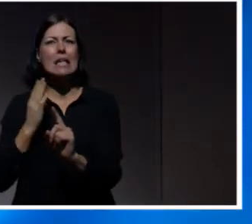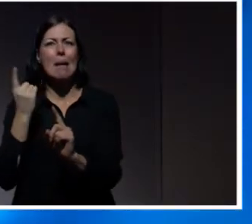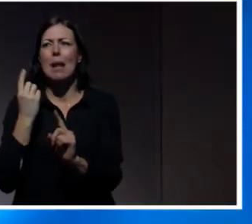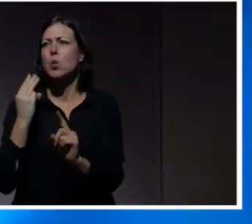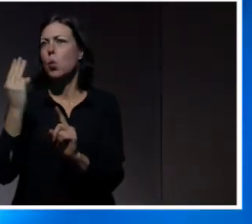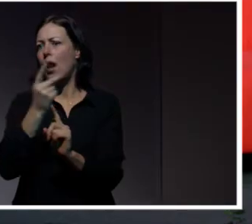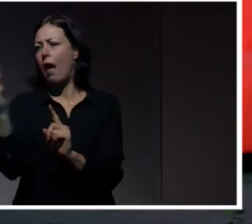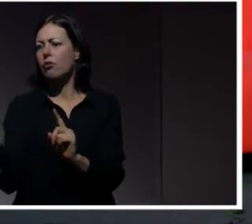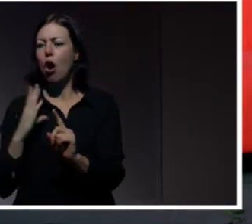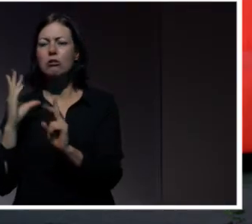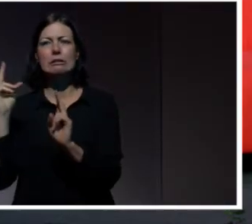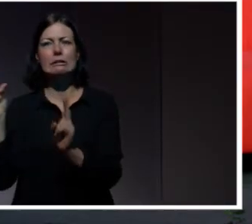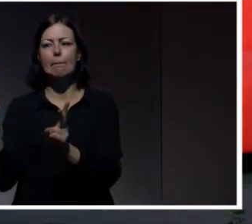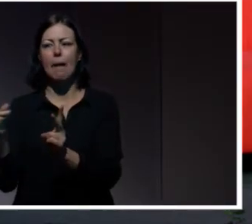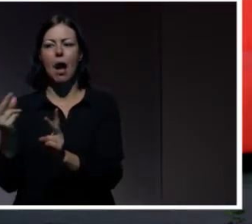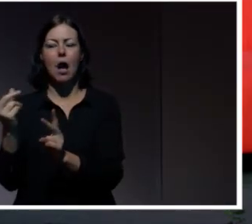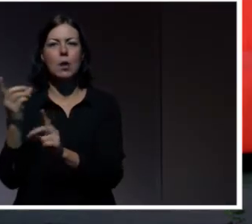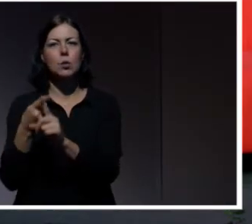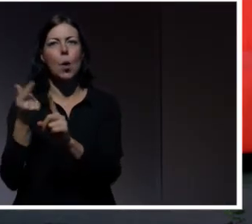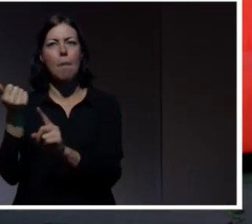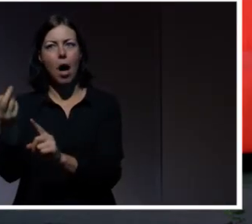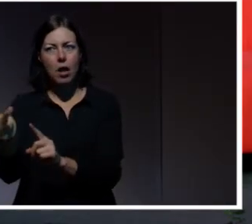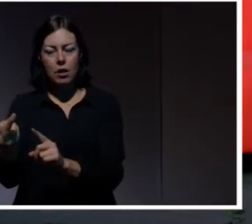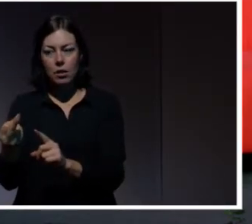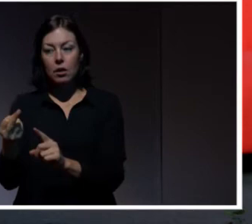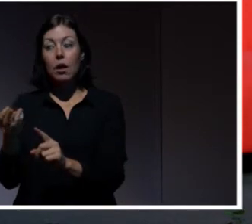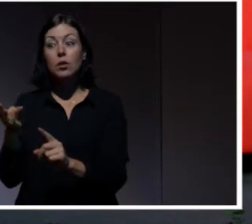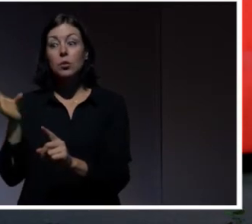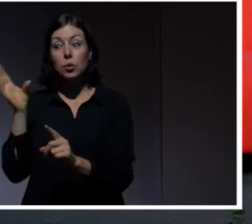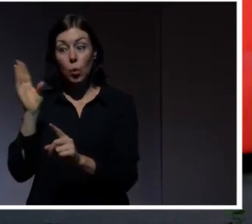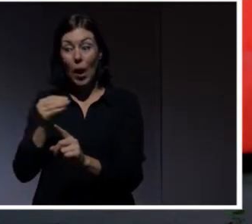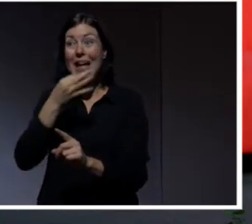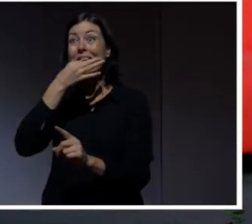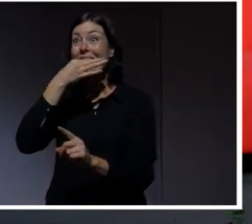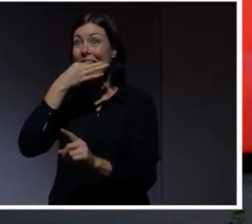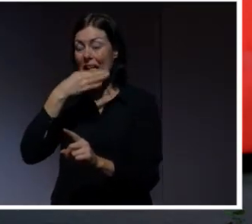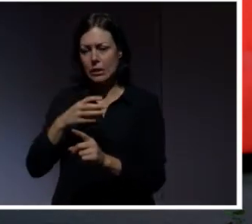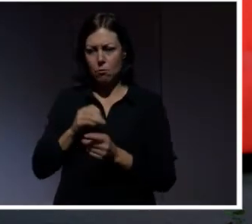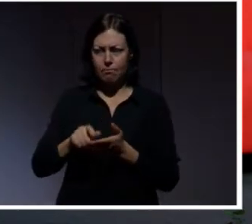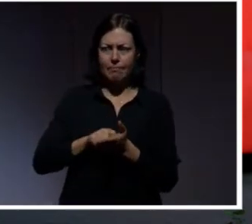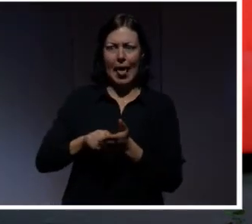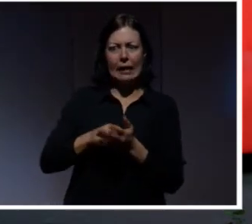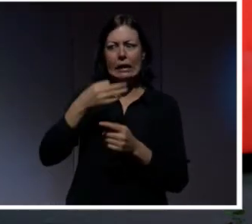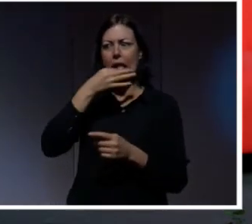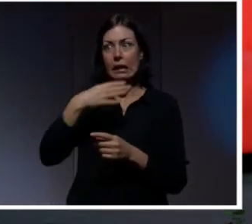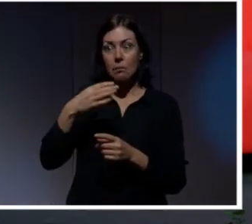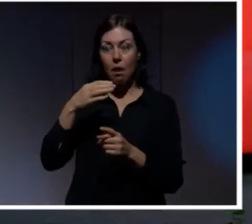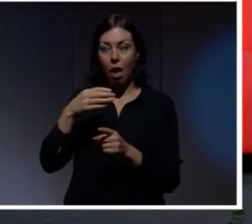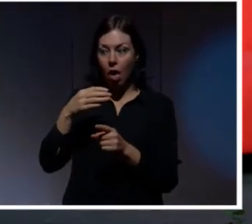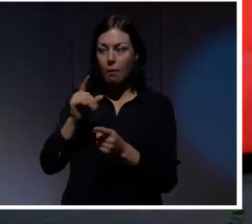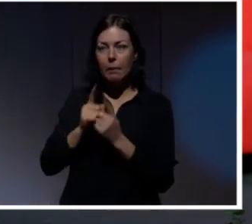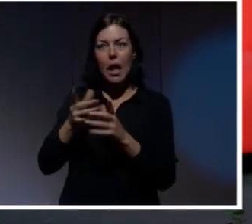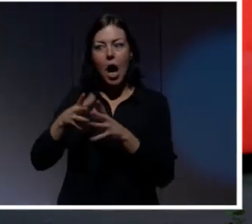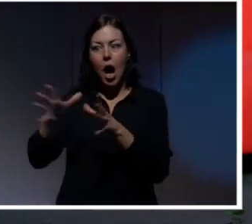Och då blir risken. Den aggregerade risken blir ju så ändligt mycket större. man kan slå ut inte bara en telefon utan